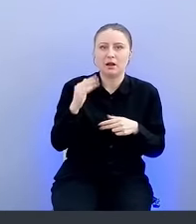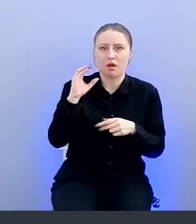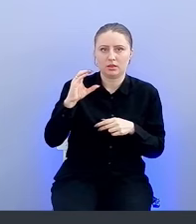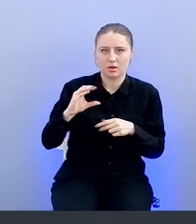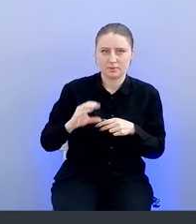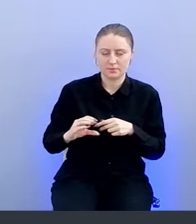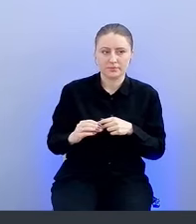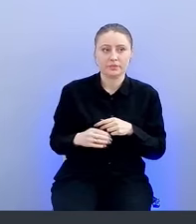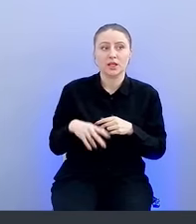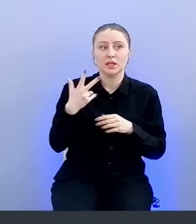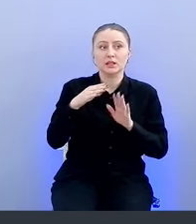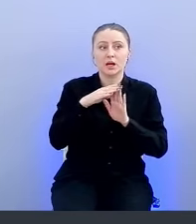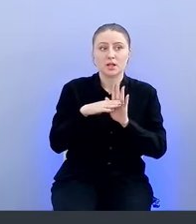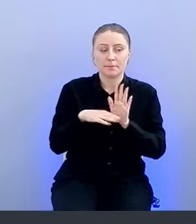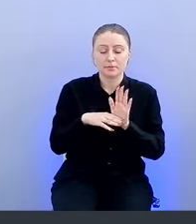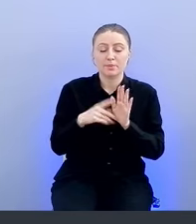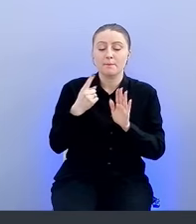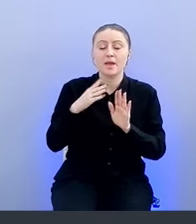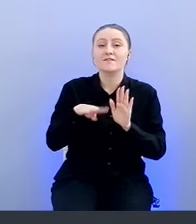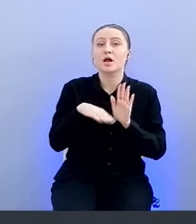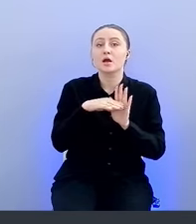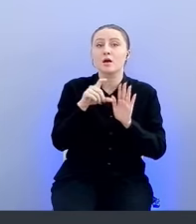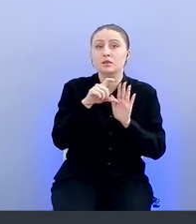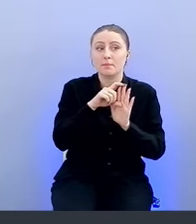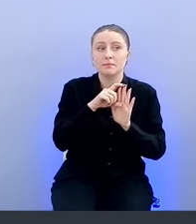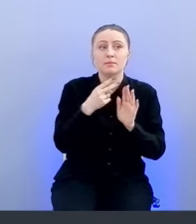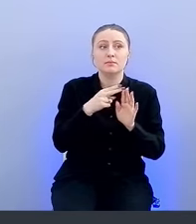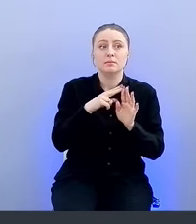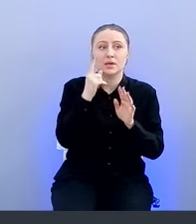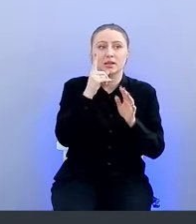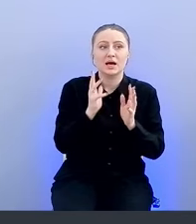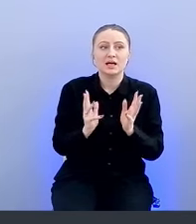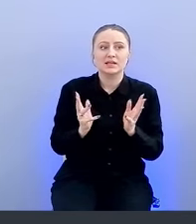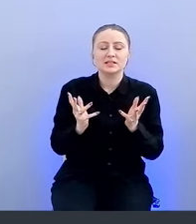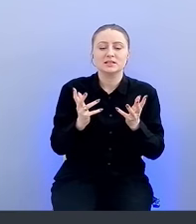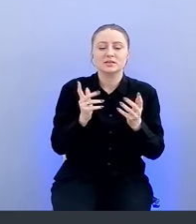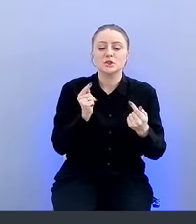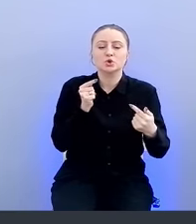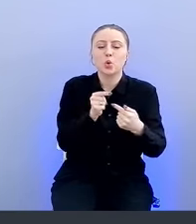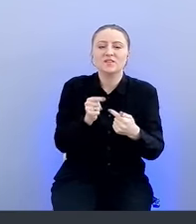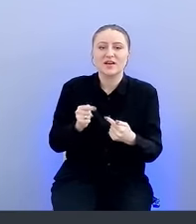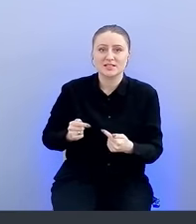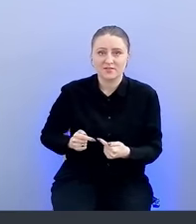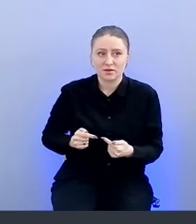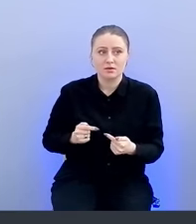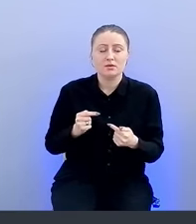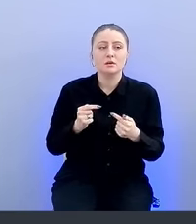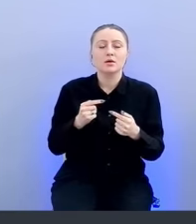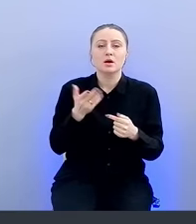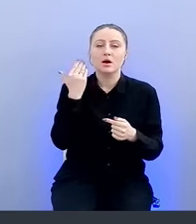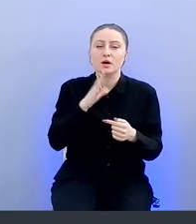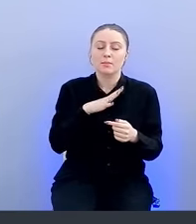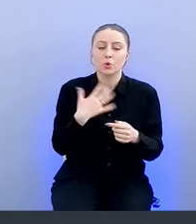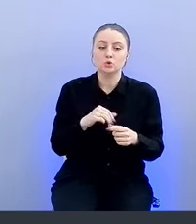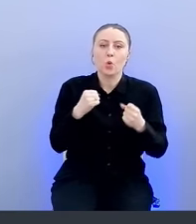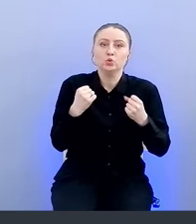укладки этих данных. Первый этап — это слияние соответствия. Так как у нас с вами раньше был рассчитан устойчивый